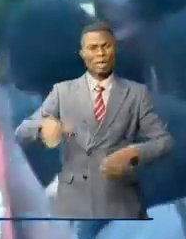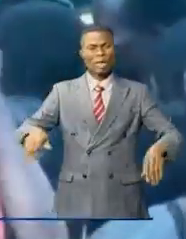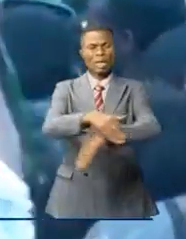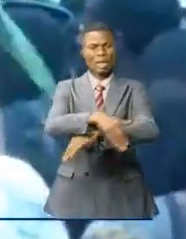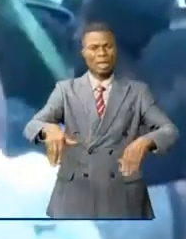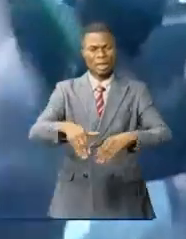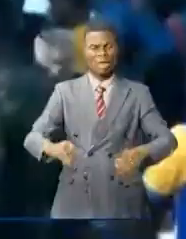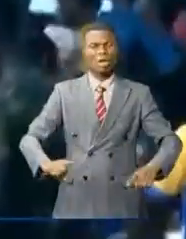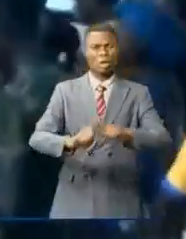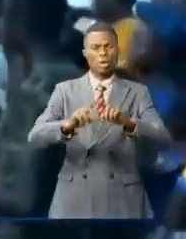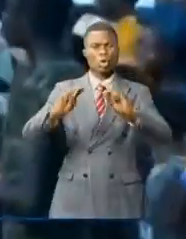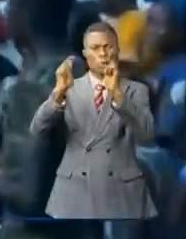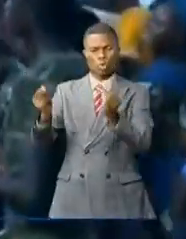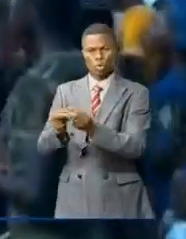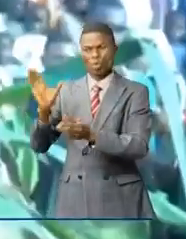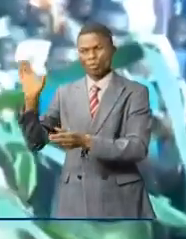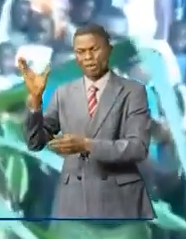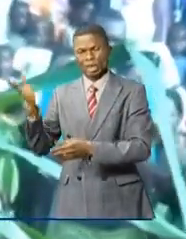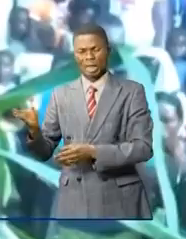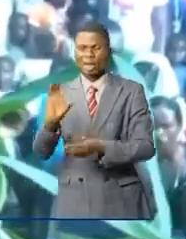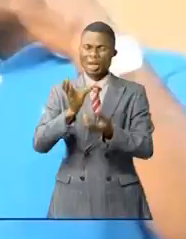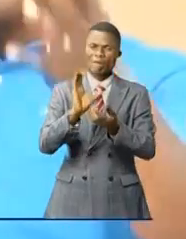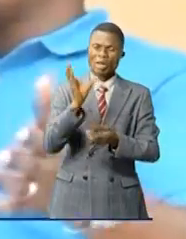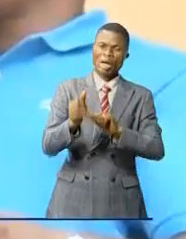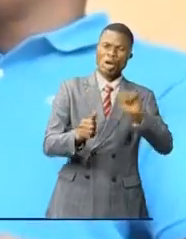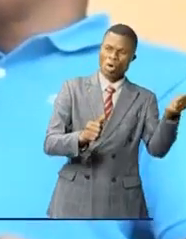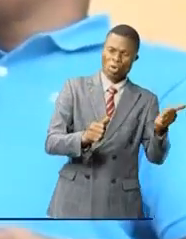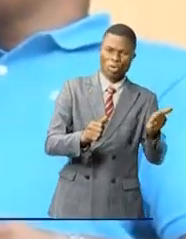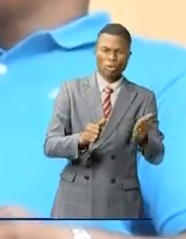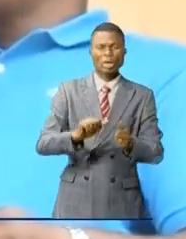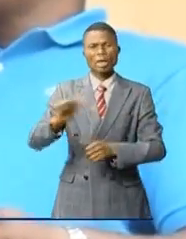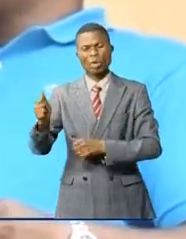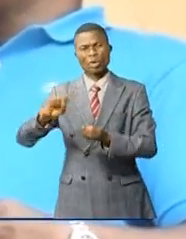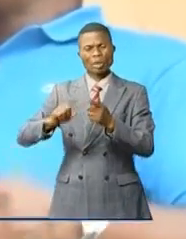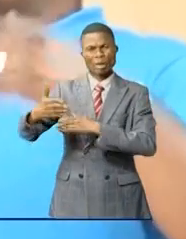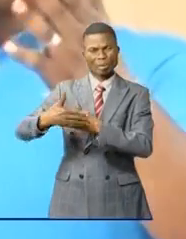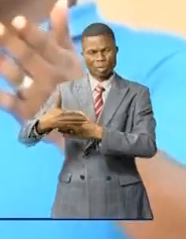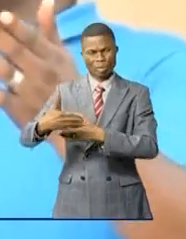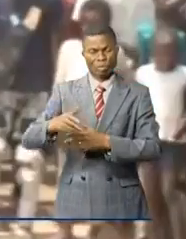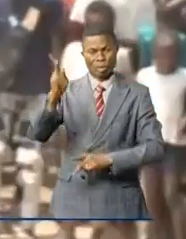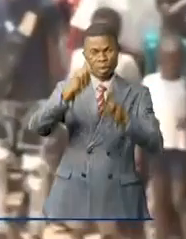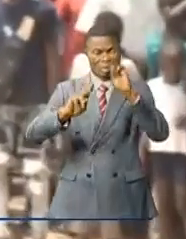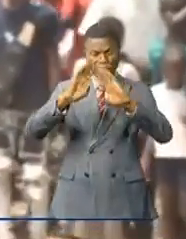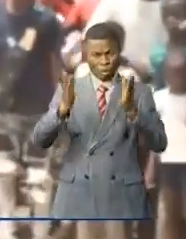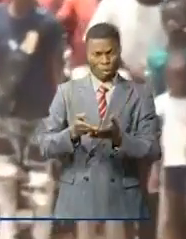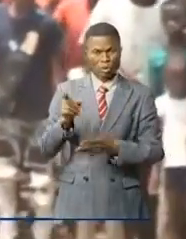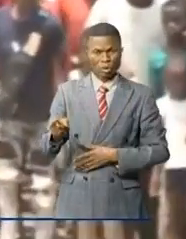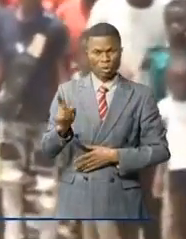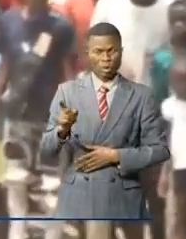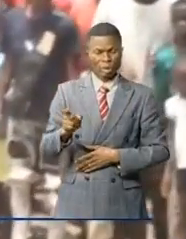entre les groupements d'une part et d'autre part, entre la Mongala et ses voisines. Les habitants de Bongandanga